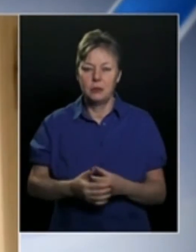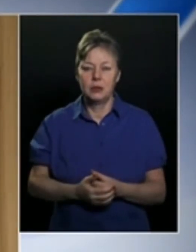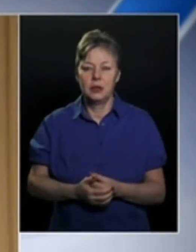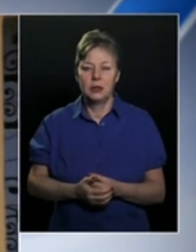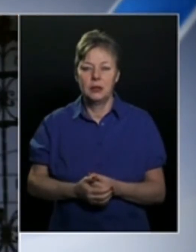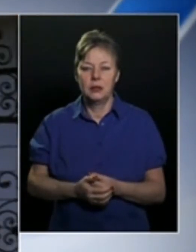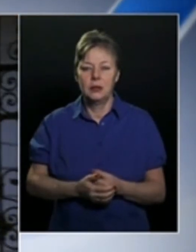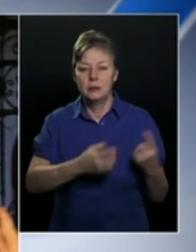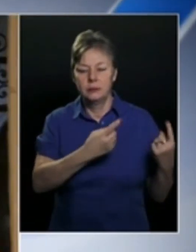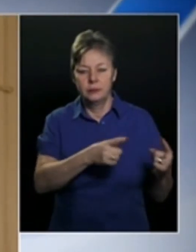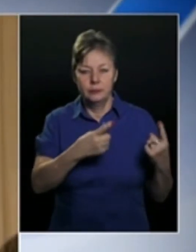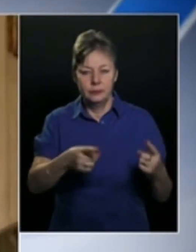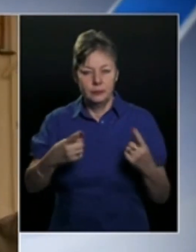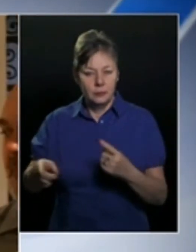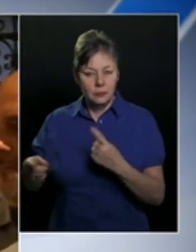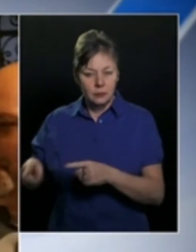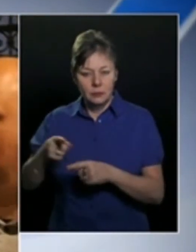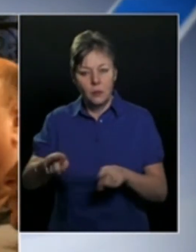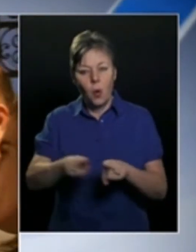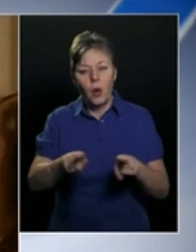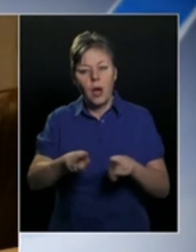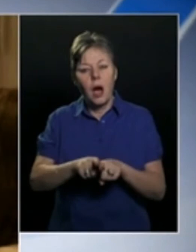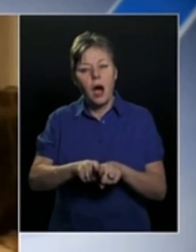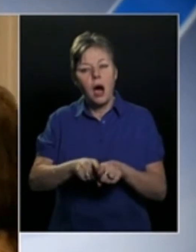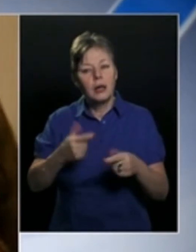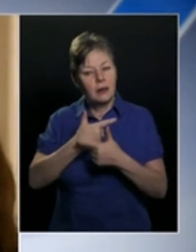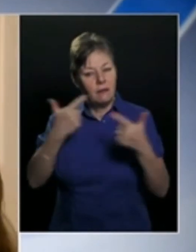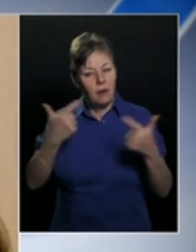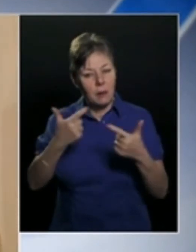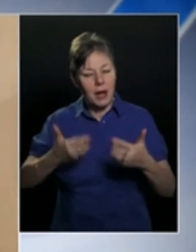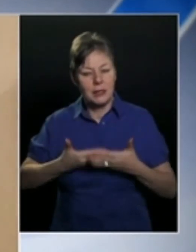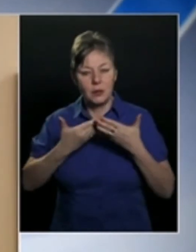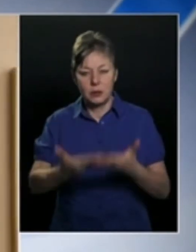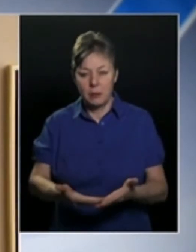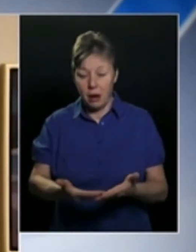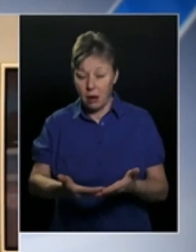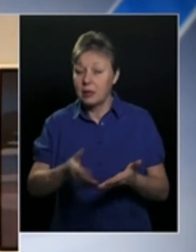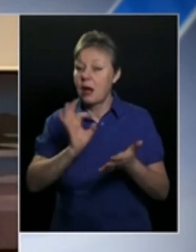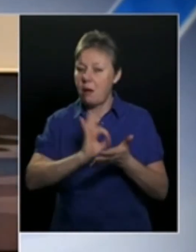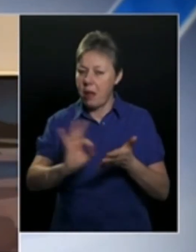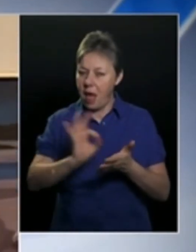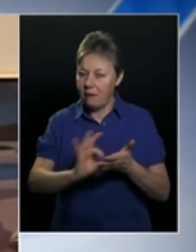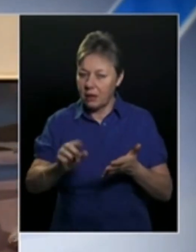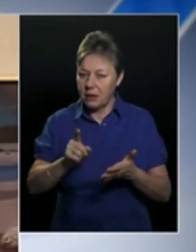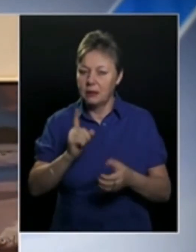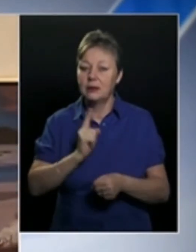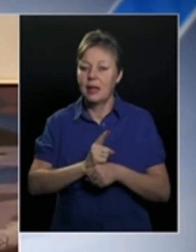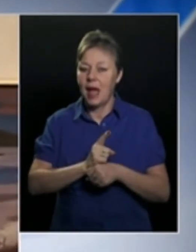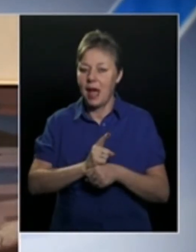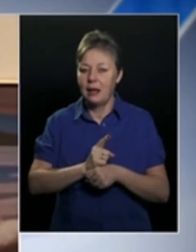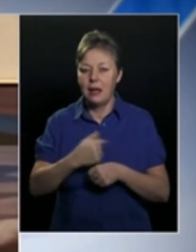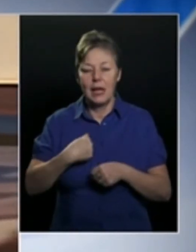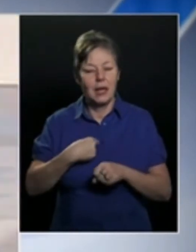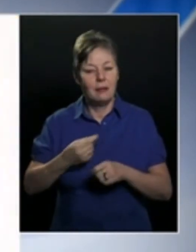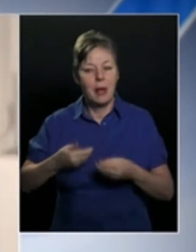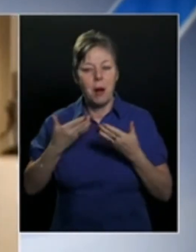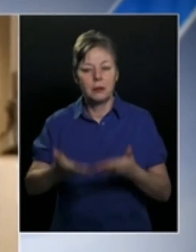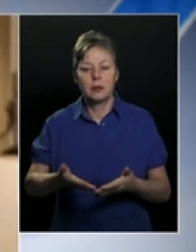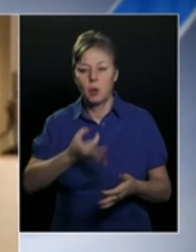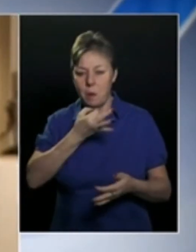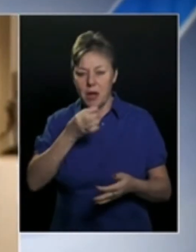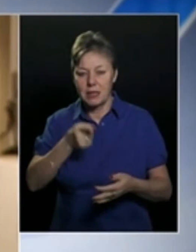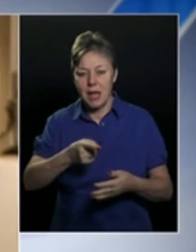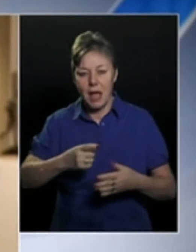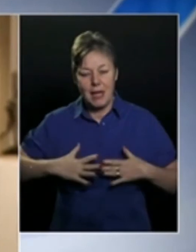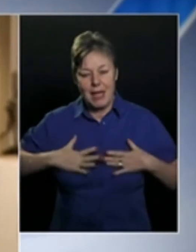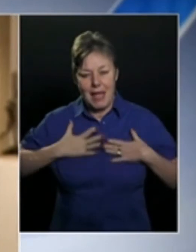megpróbálom mindenféle olyan infót megadni hozzá, ami még le van írva, de azon túl én nem adhatom